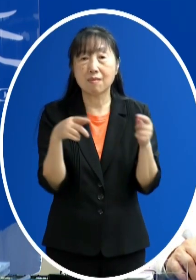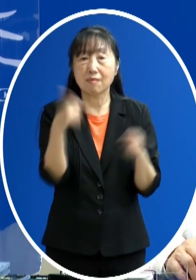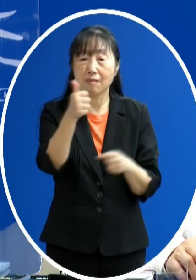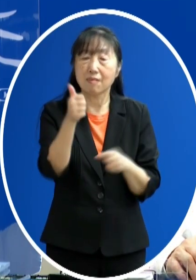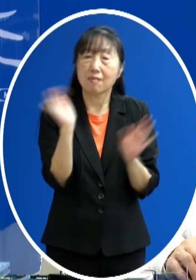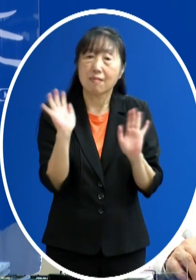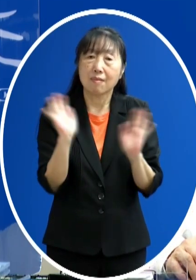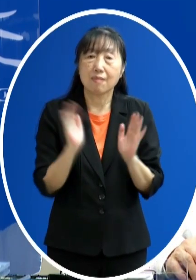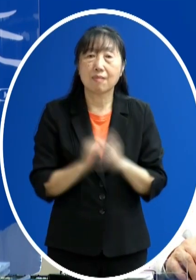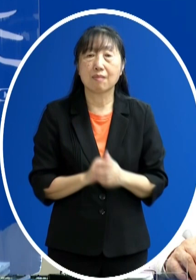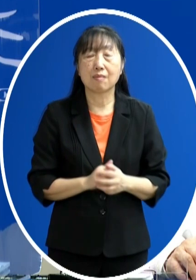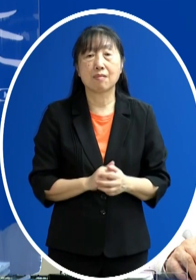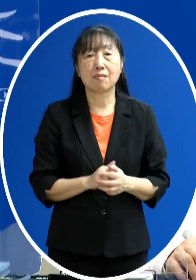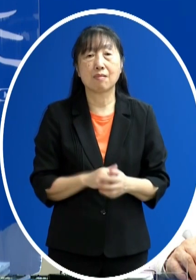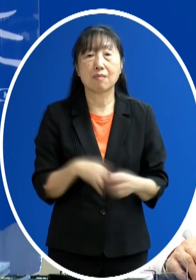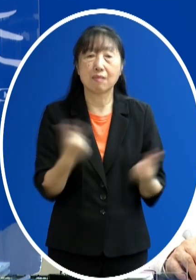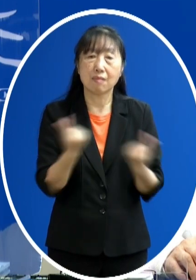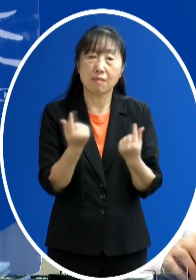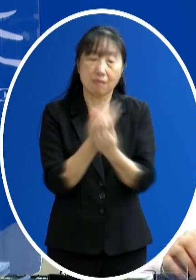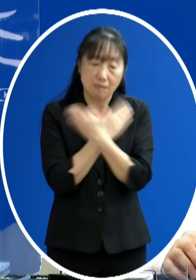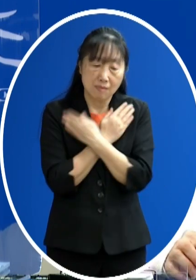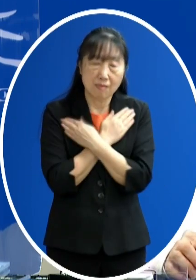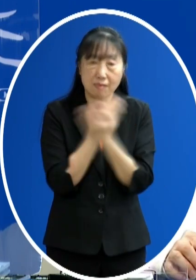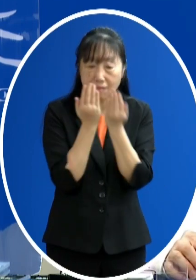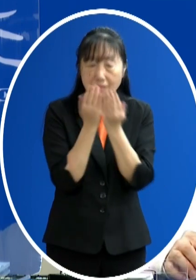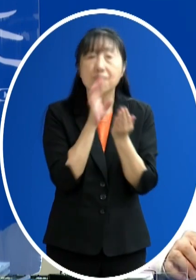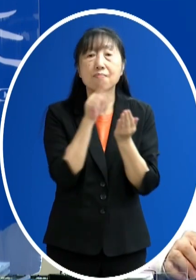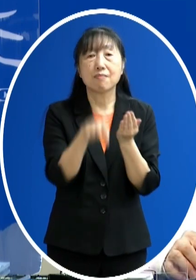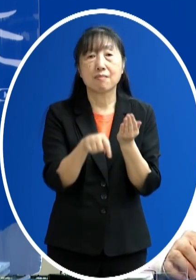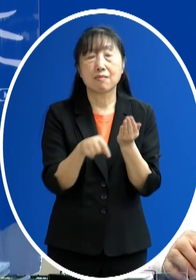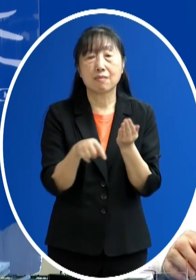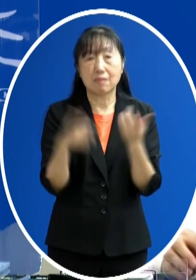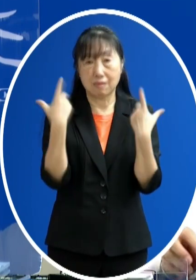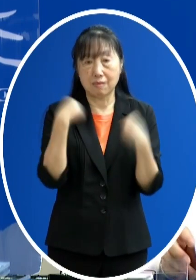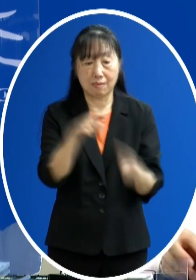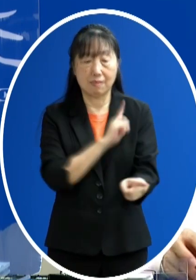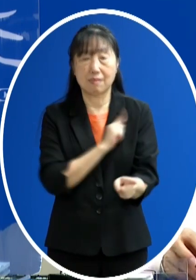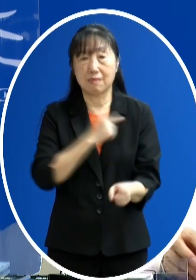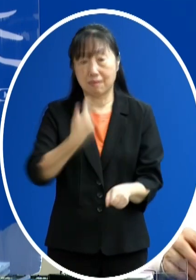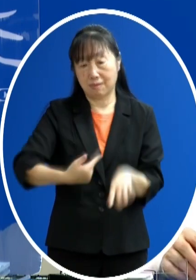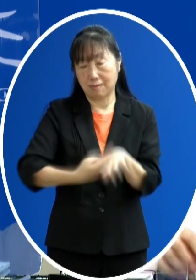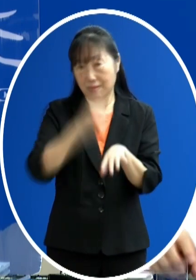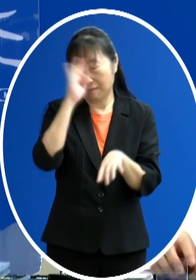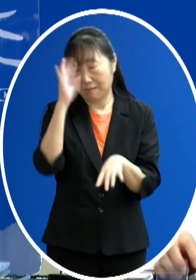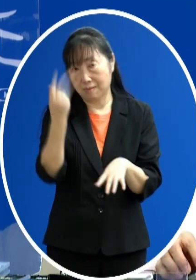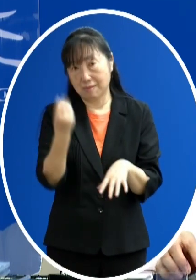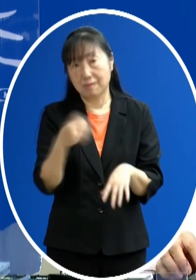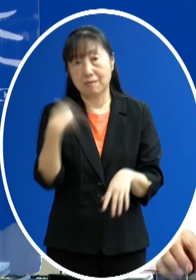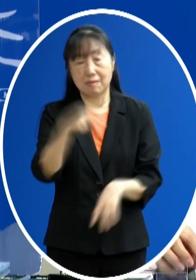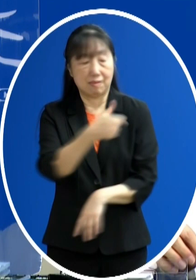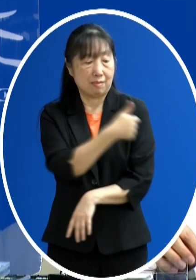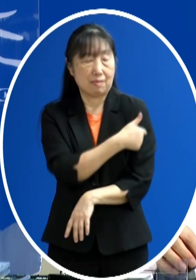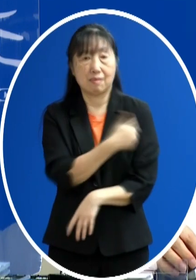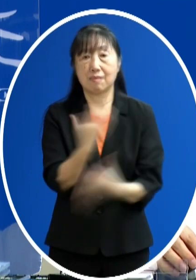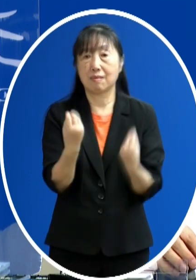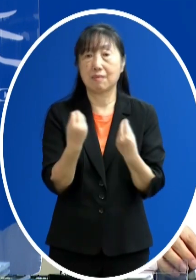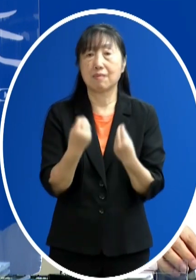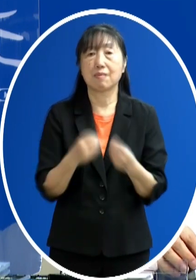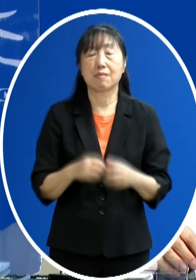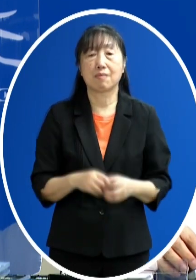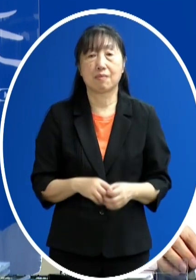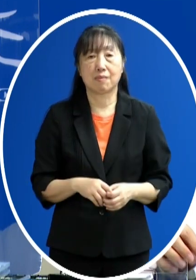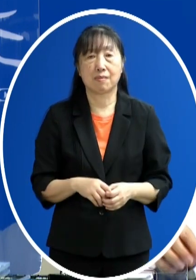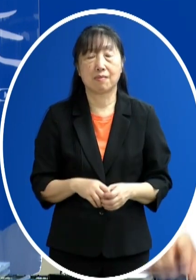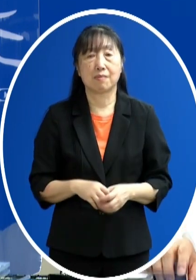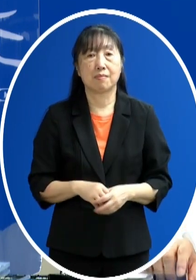那這個年紀大概是在幼兒園的這個年紀本身是沒有慢性病史 也沒有接種過疫苗是因為一些